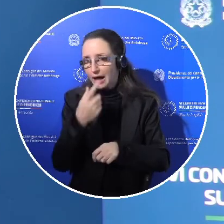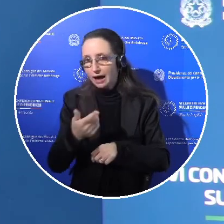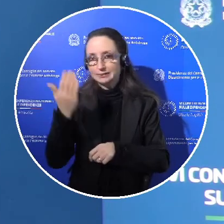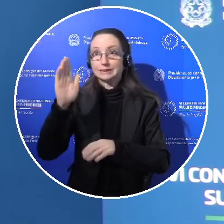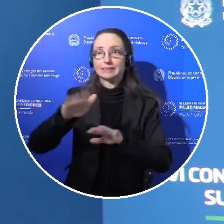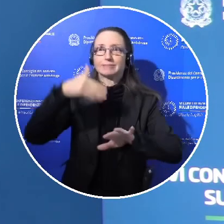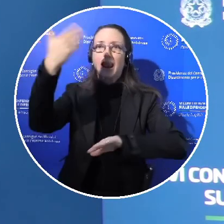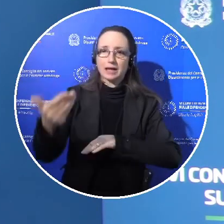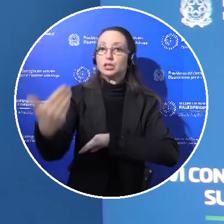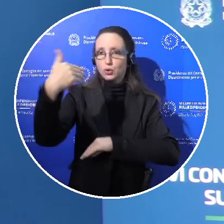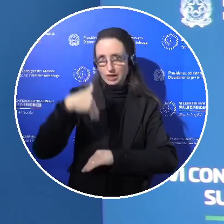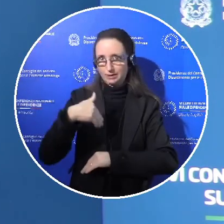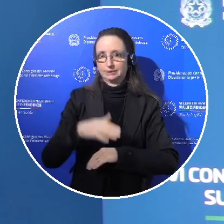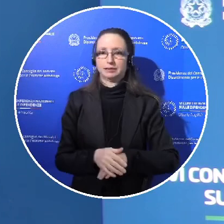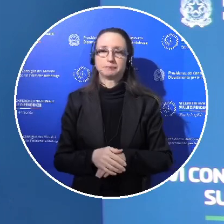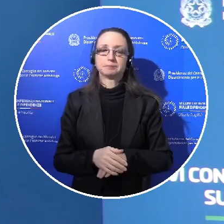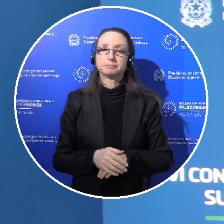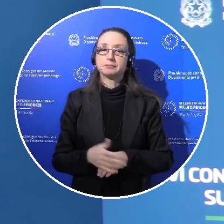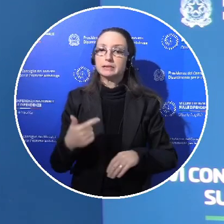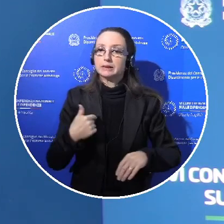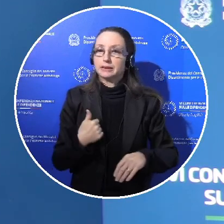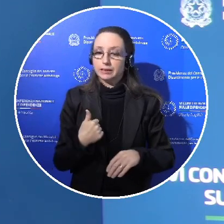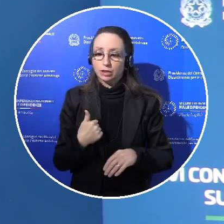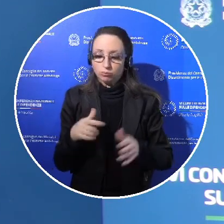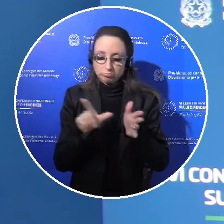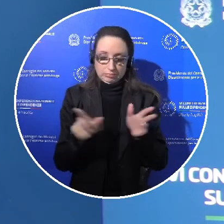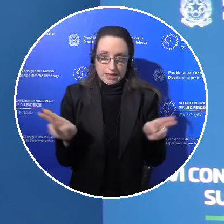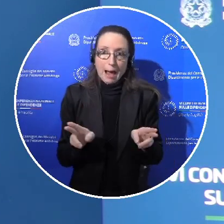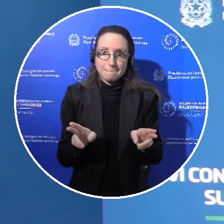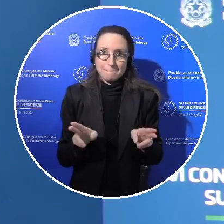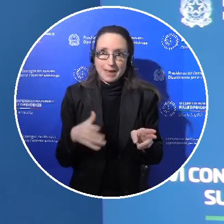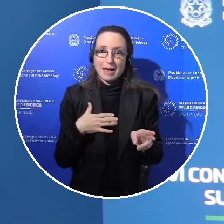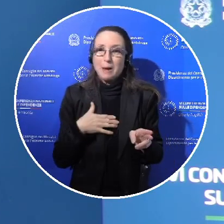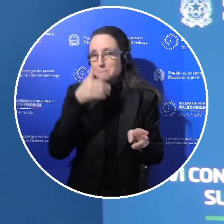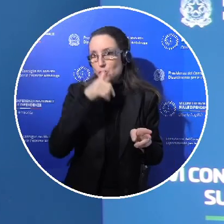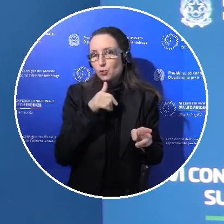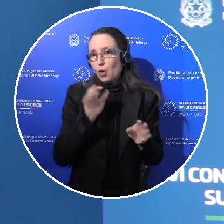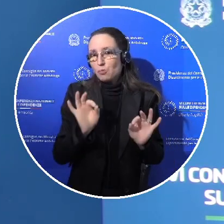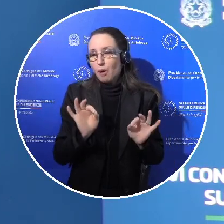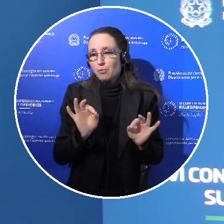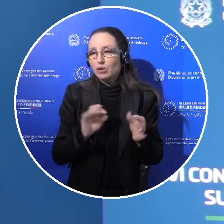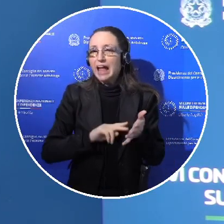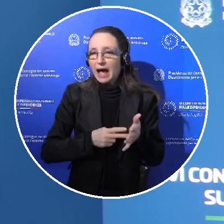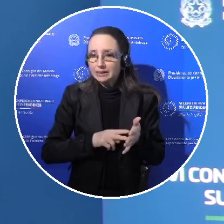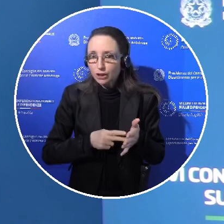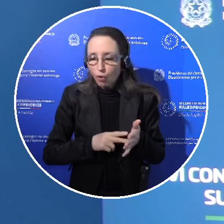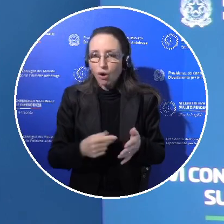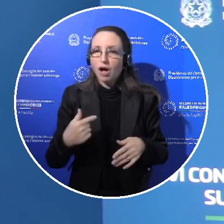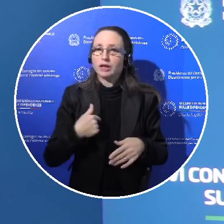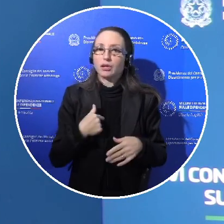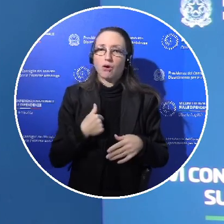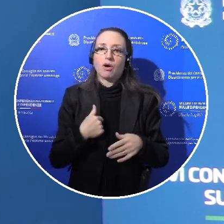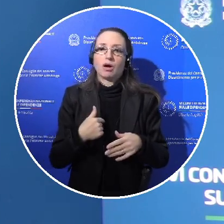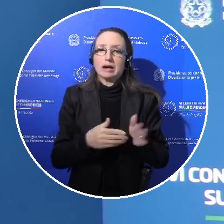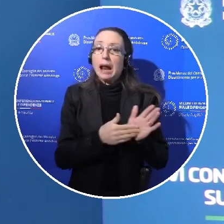rimasto nei tempi tecnici dell'intervento, essendo il mio ruolo prettamente tecnico e rappresentando l'intendimento del